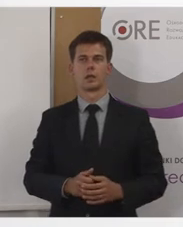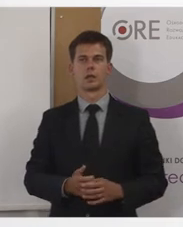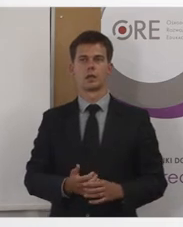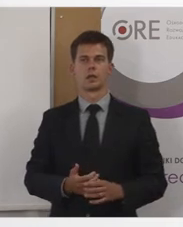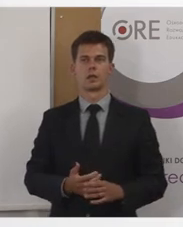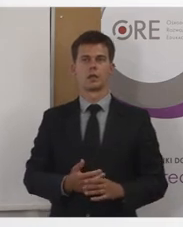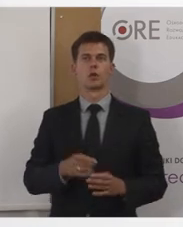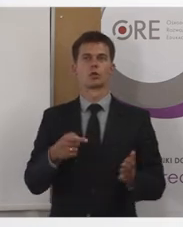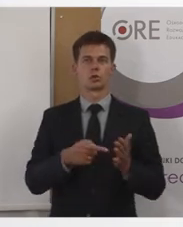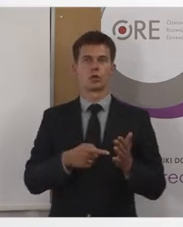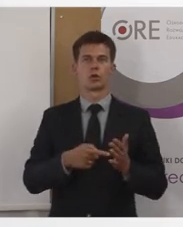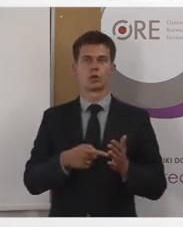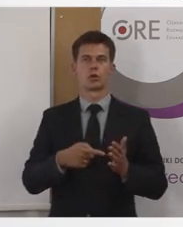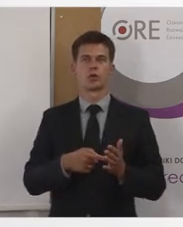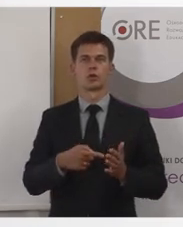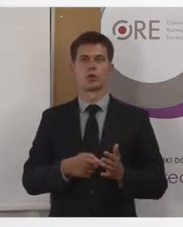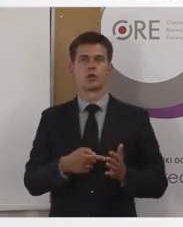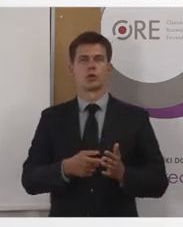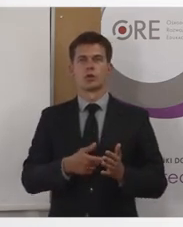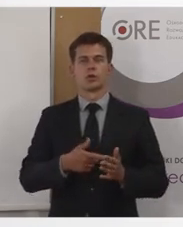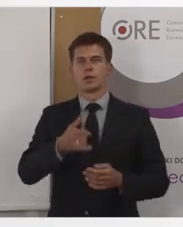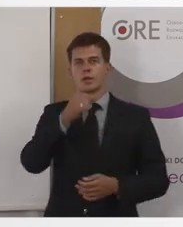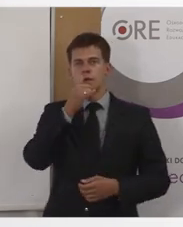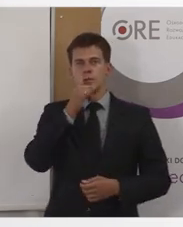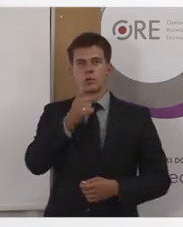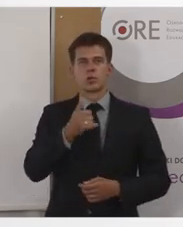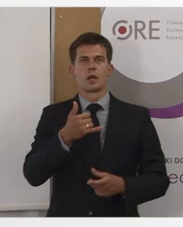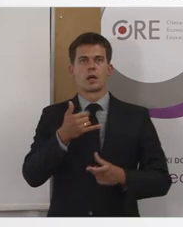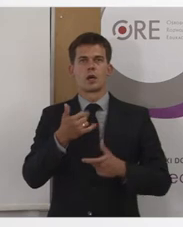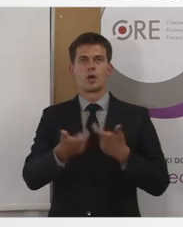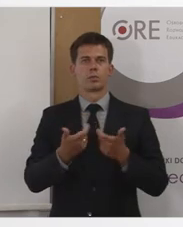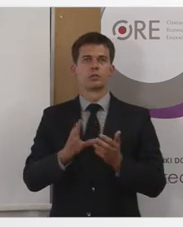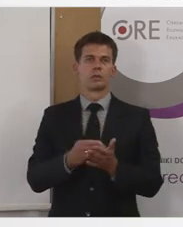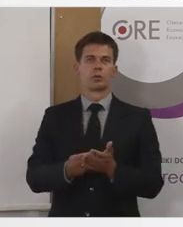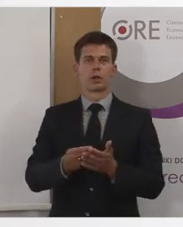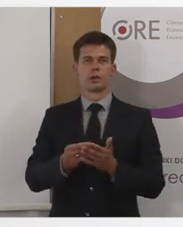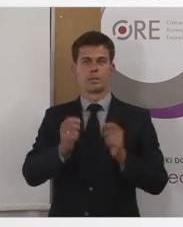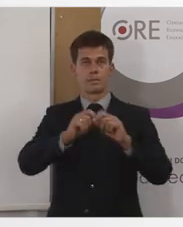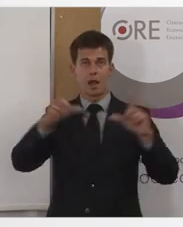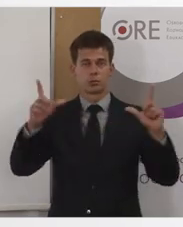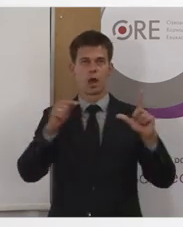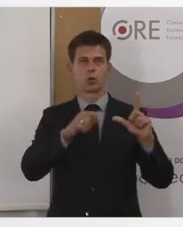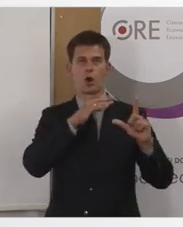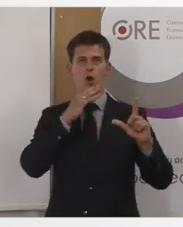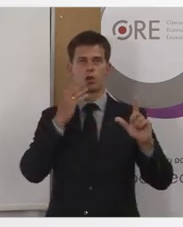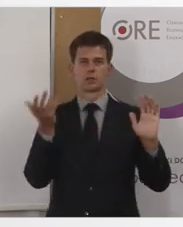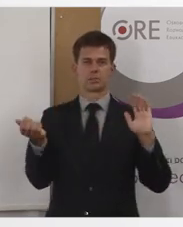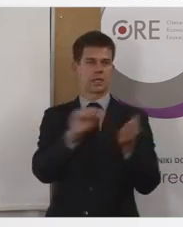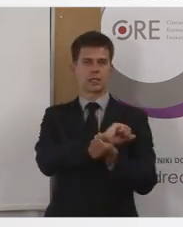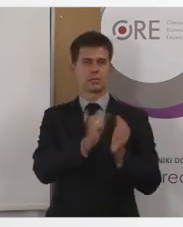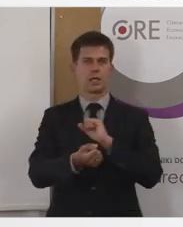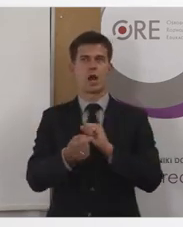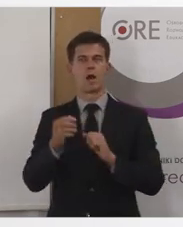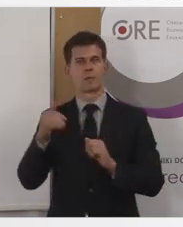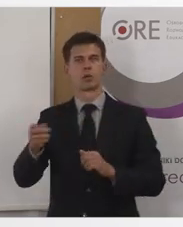to jest to, aby nie zawierały one treści, które prowokują ataki epilepsji. Czyli, aby nie było tam żadnych